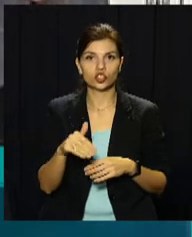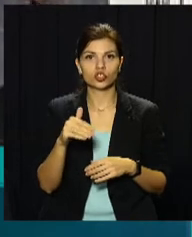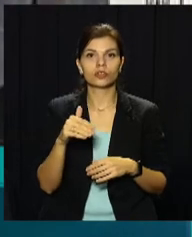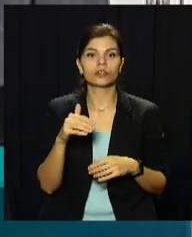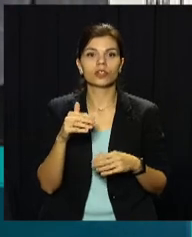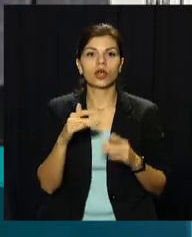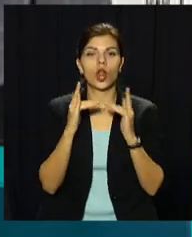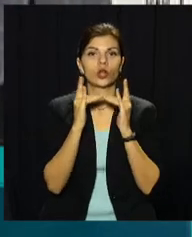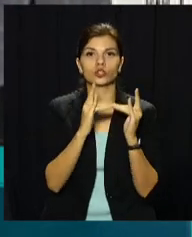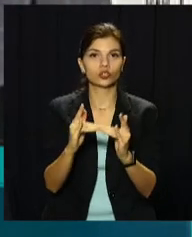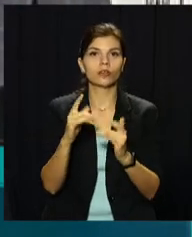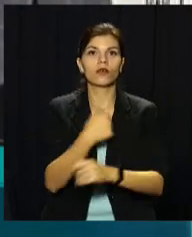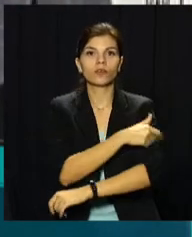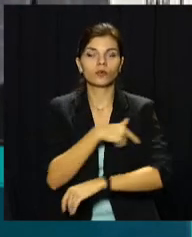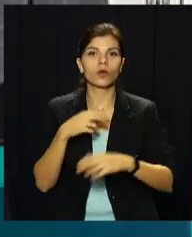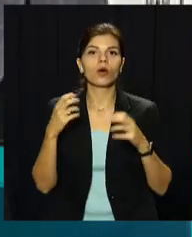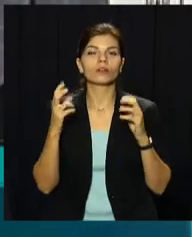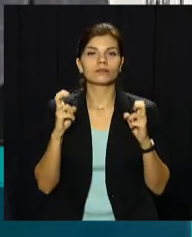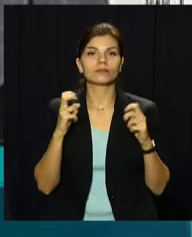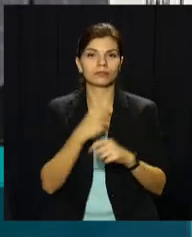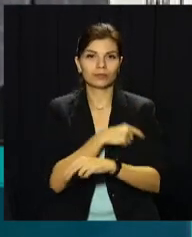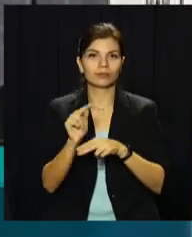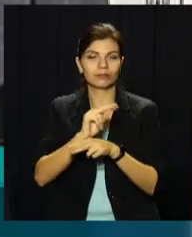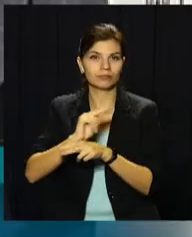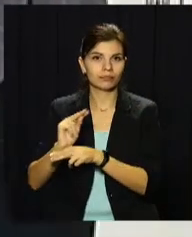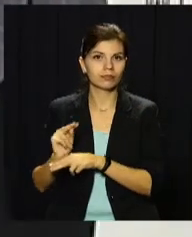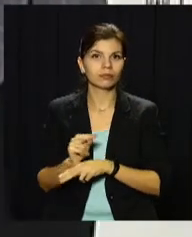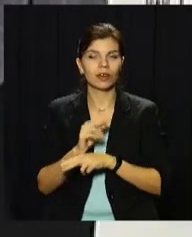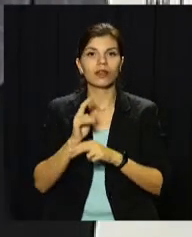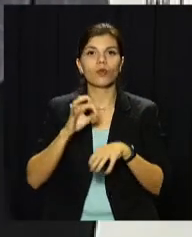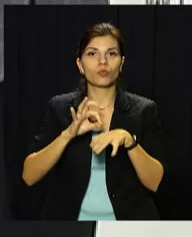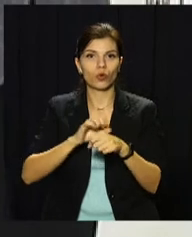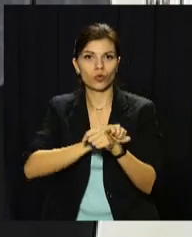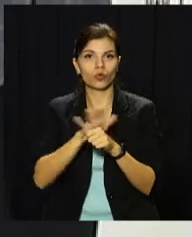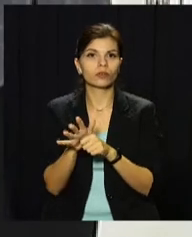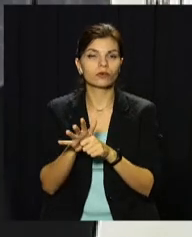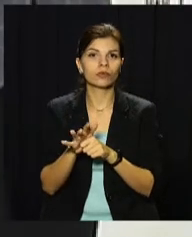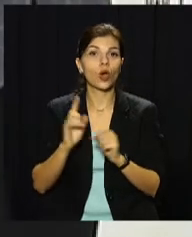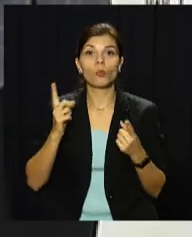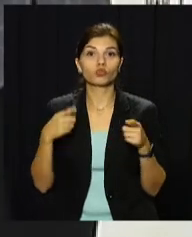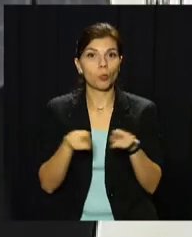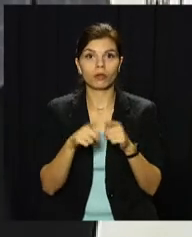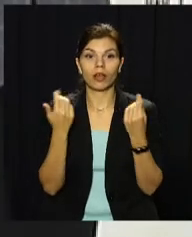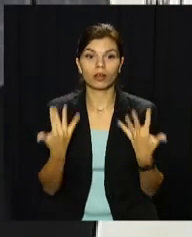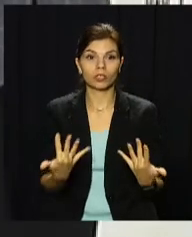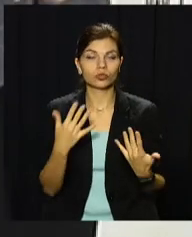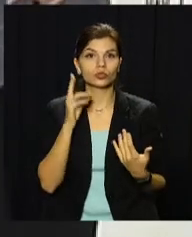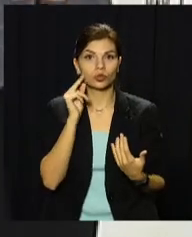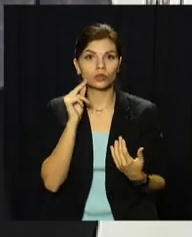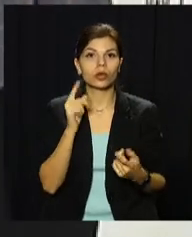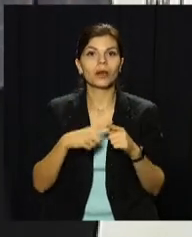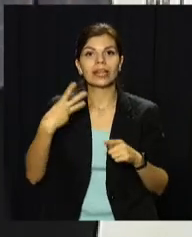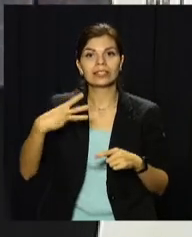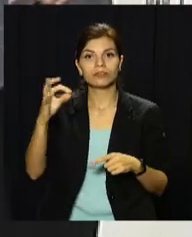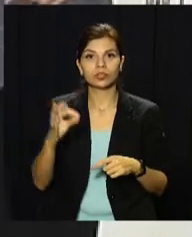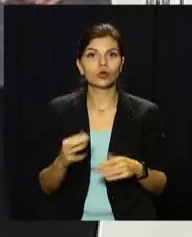ліжок в закладах охорони здоров'я для лікування коронавірусної хвороби. Чому така кількість? Це 30